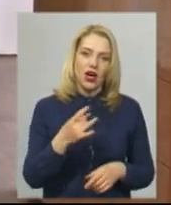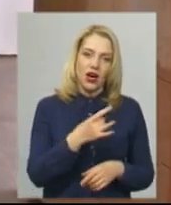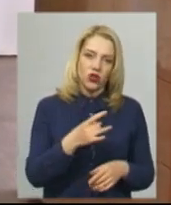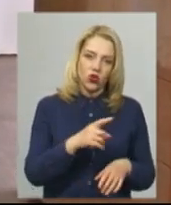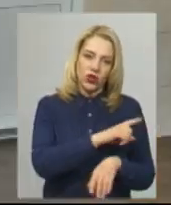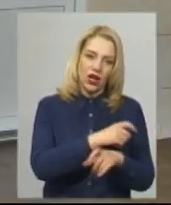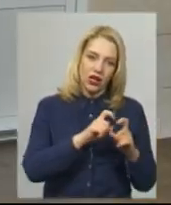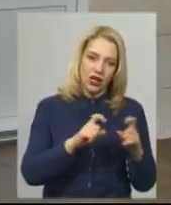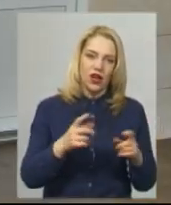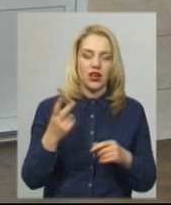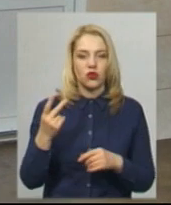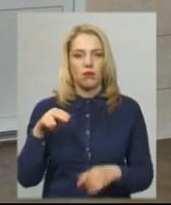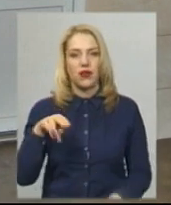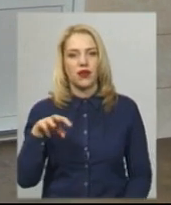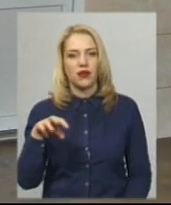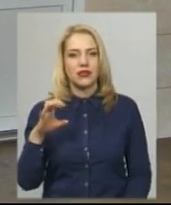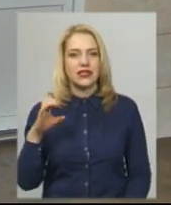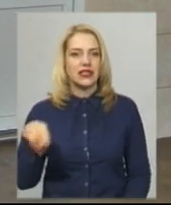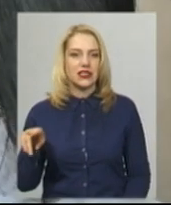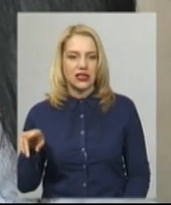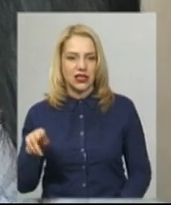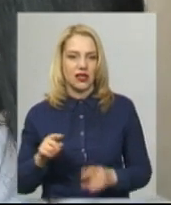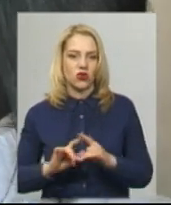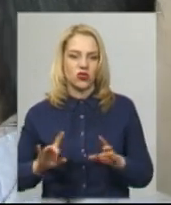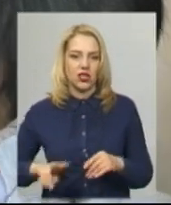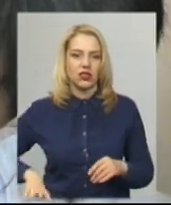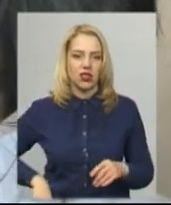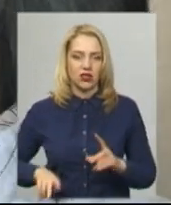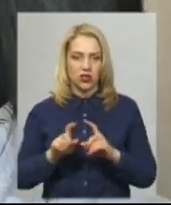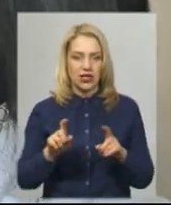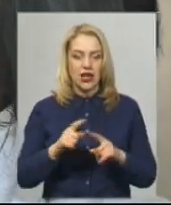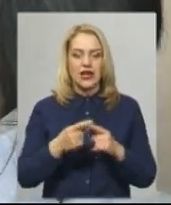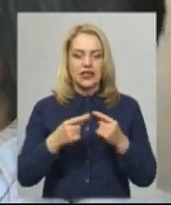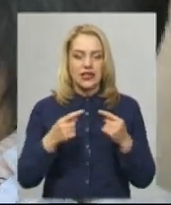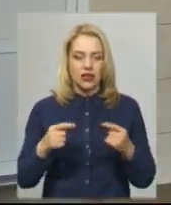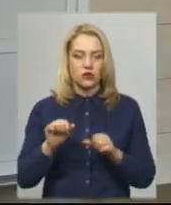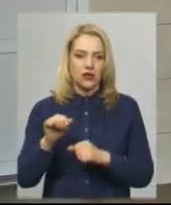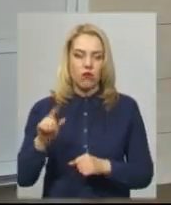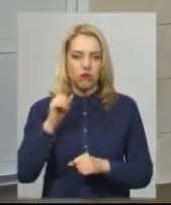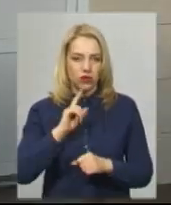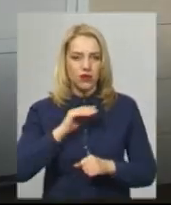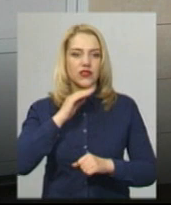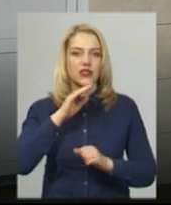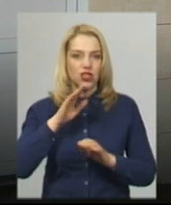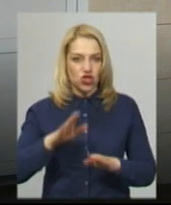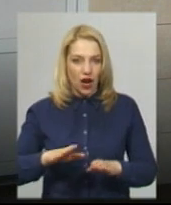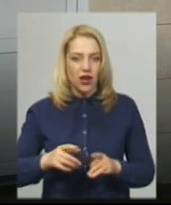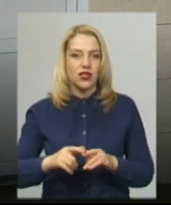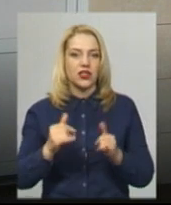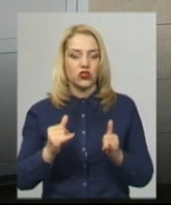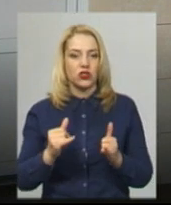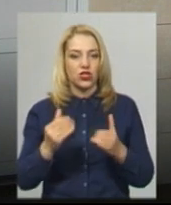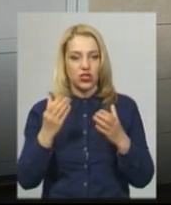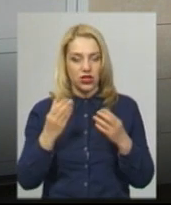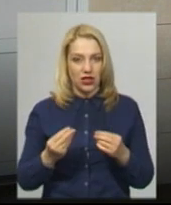медико-санітарної допомоги. Каже директорка закладу Надія Крива, додає, засобів захисту поки вистачає. В закладі на сьогодні